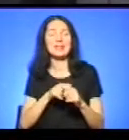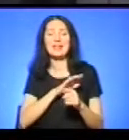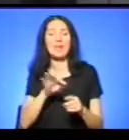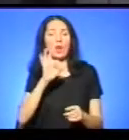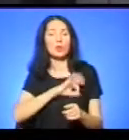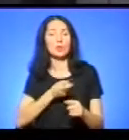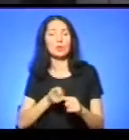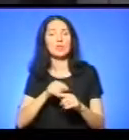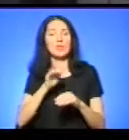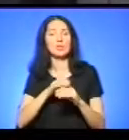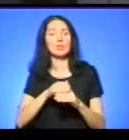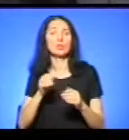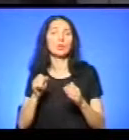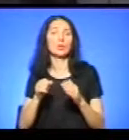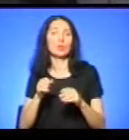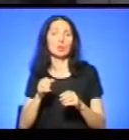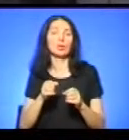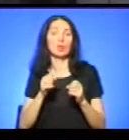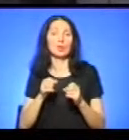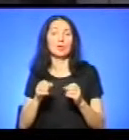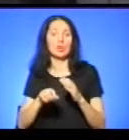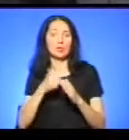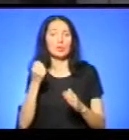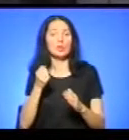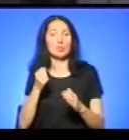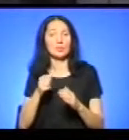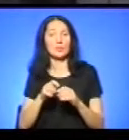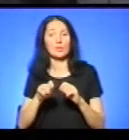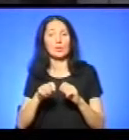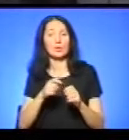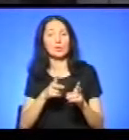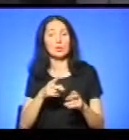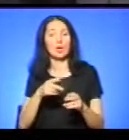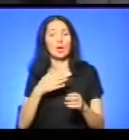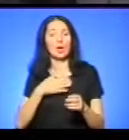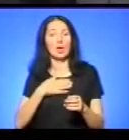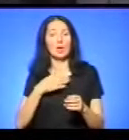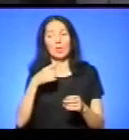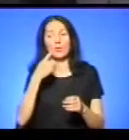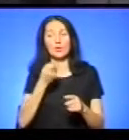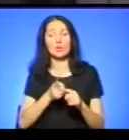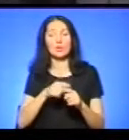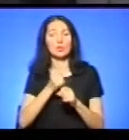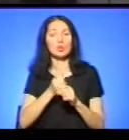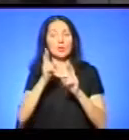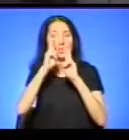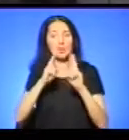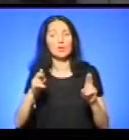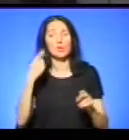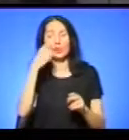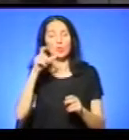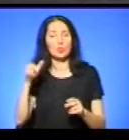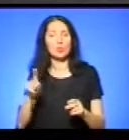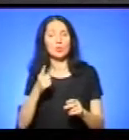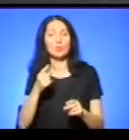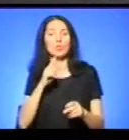правило, не знаю, якщо вам кажуть, нам ніколи вони не кажуть. Вони кажуть, що скоїли невідомі особи. Розумієте? Оце в чому трудність полягає нашої